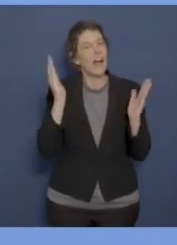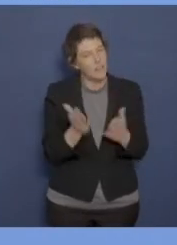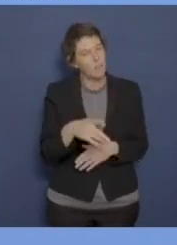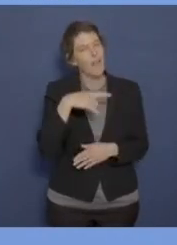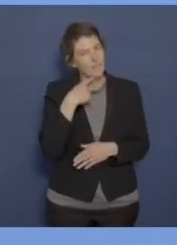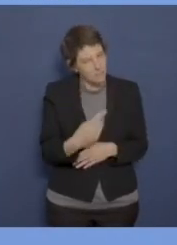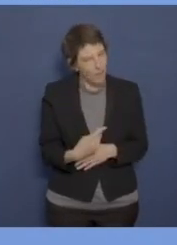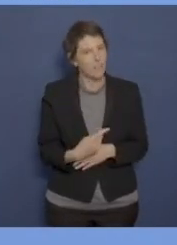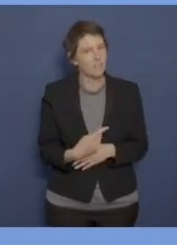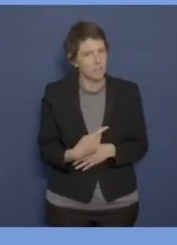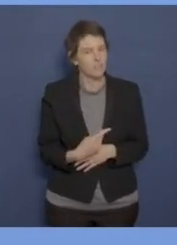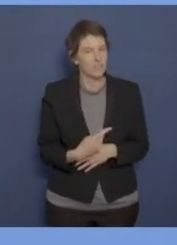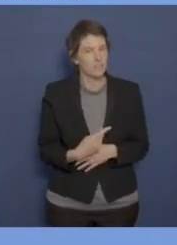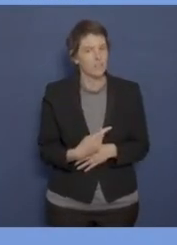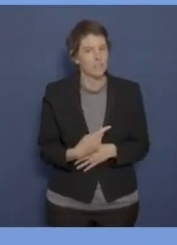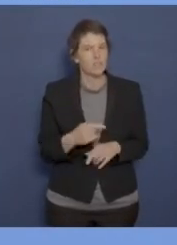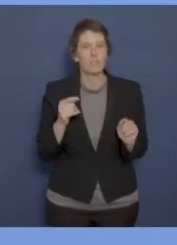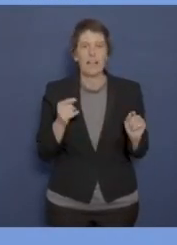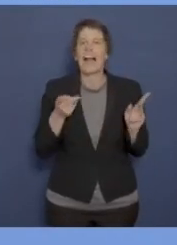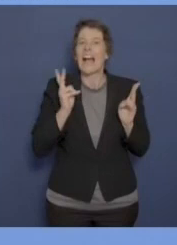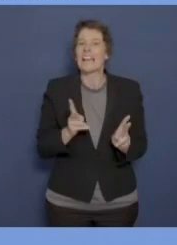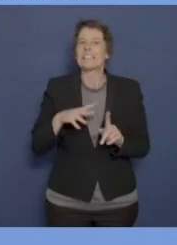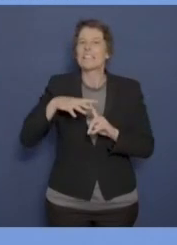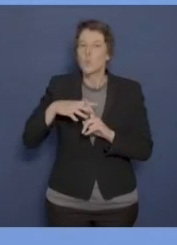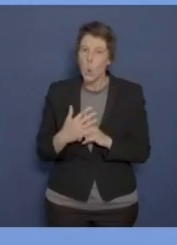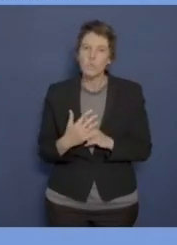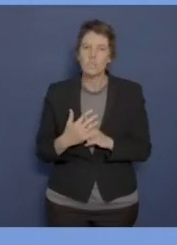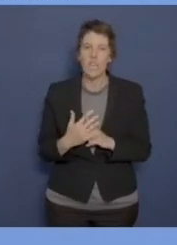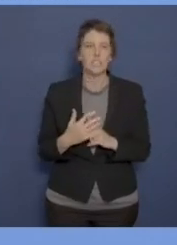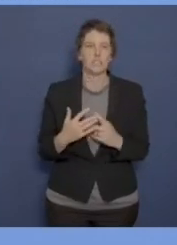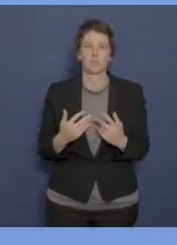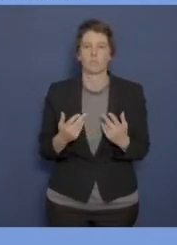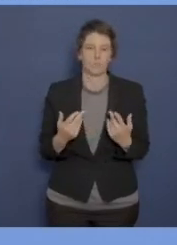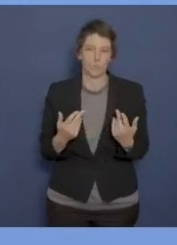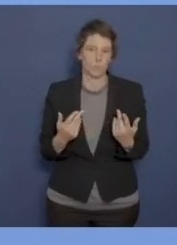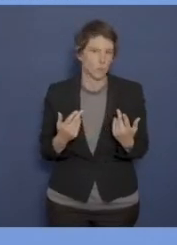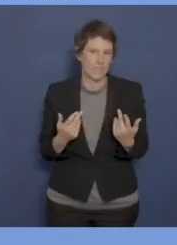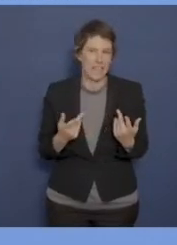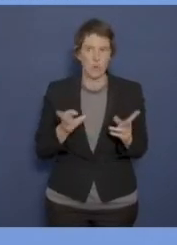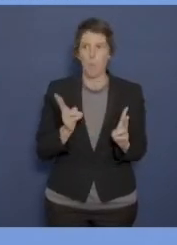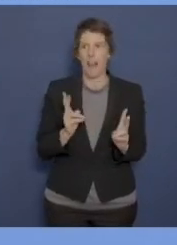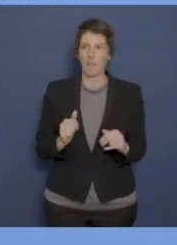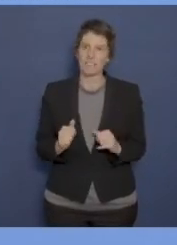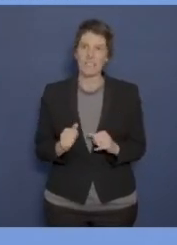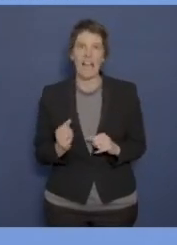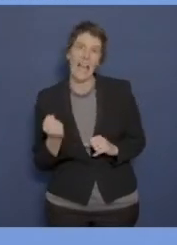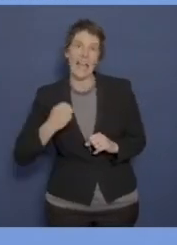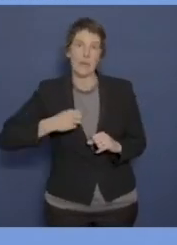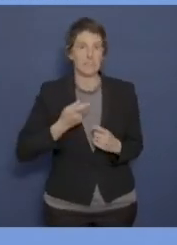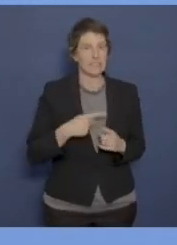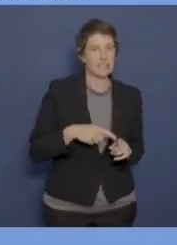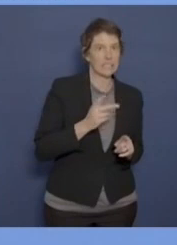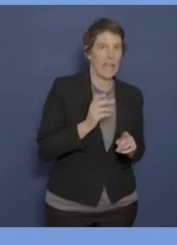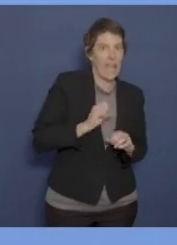im rechtlichen Kontext nicht unüblich, dass man differenziert zwischen erheblichen und unerheblichen Verstößen.